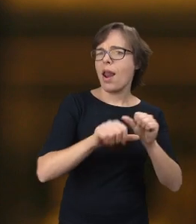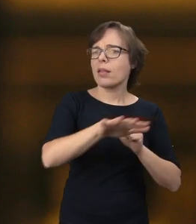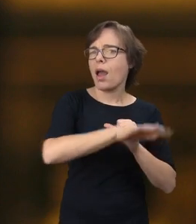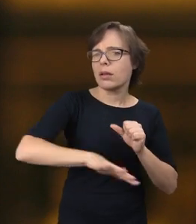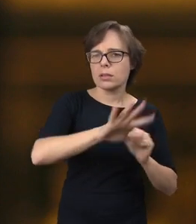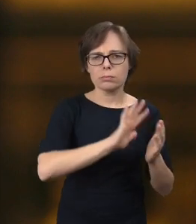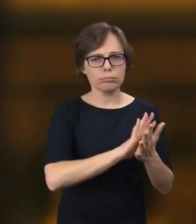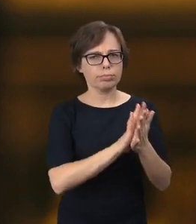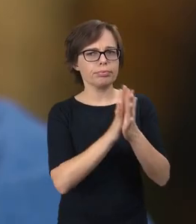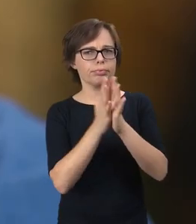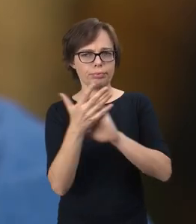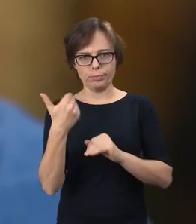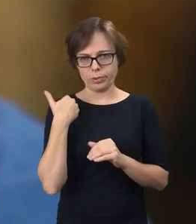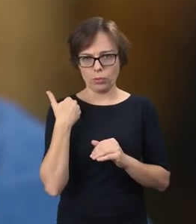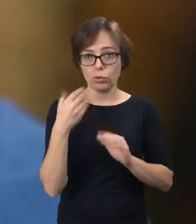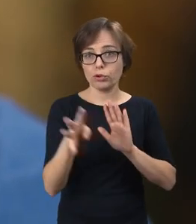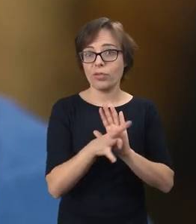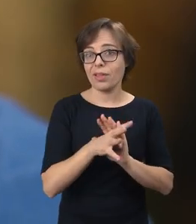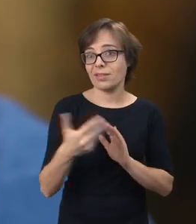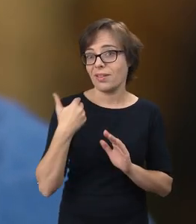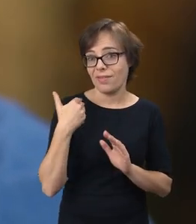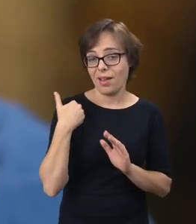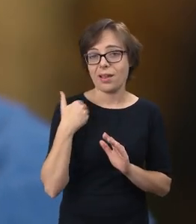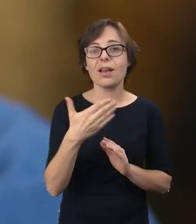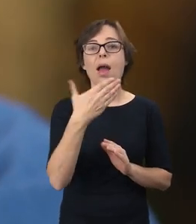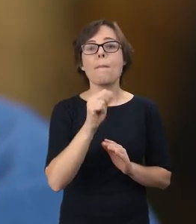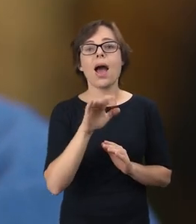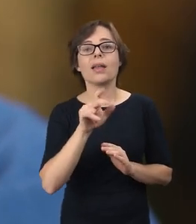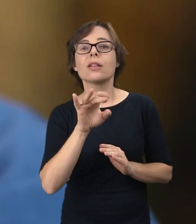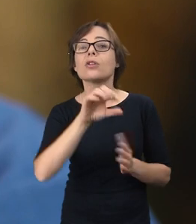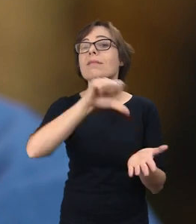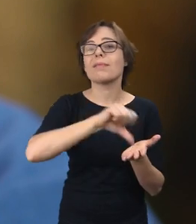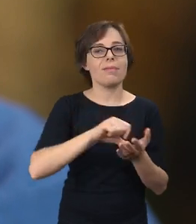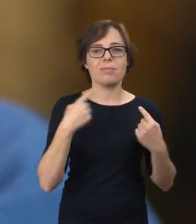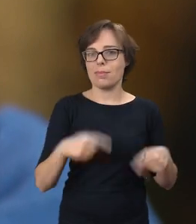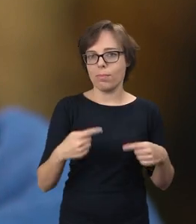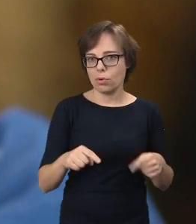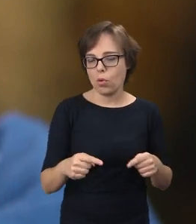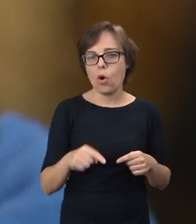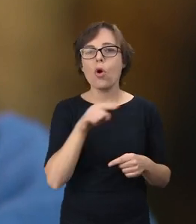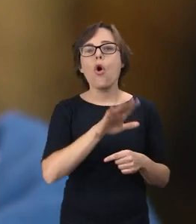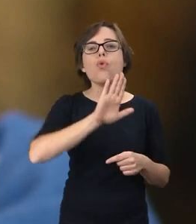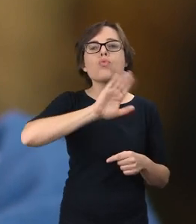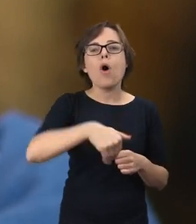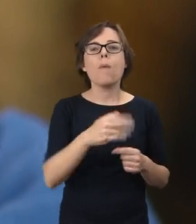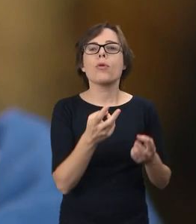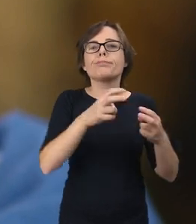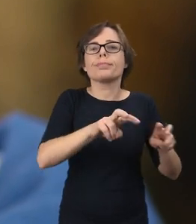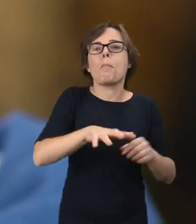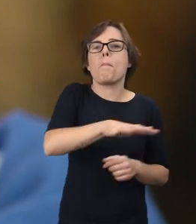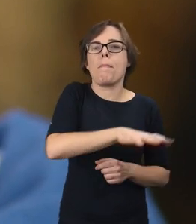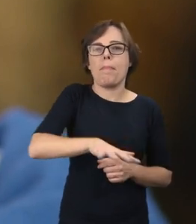fragment się zmieniał, bo jeszcze w XIX wieku praktycznie nie było rynku mariensztackiego. Tam się dopiero wykształcił rodzaj takiego